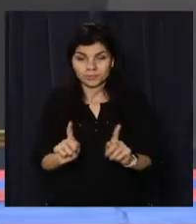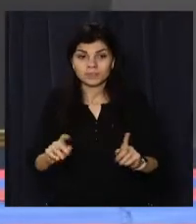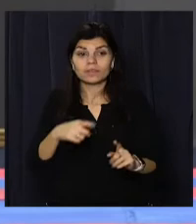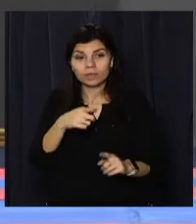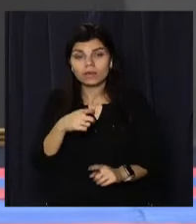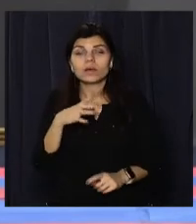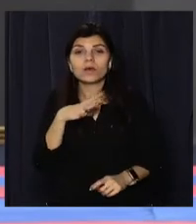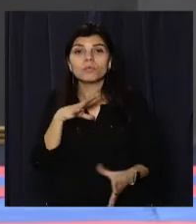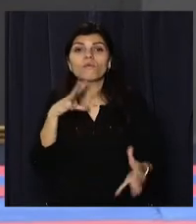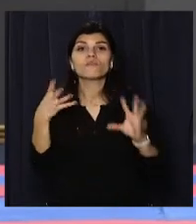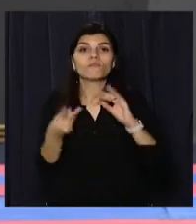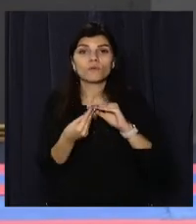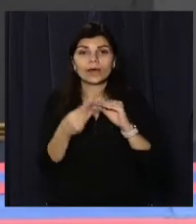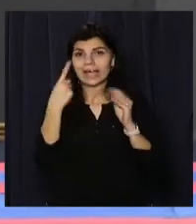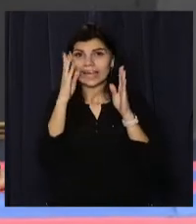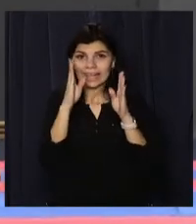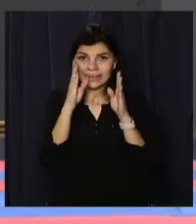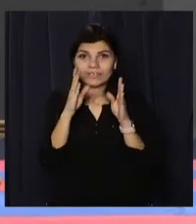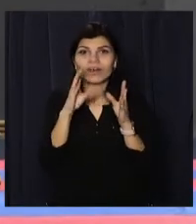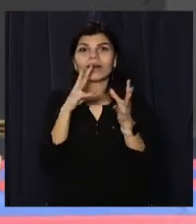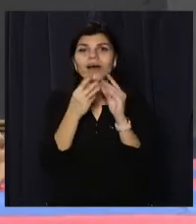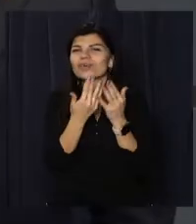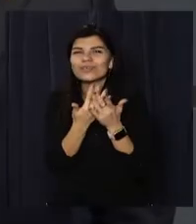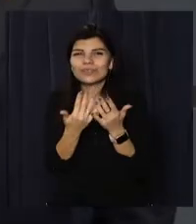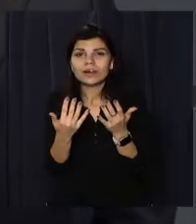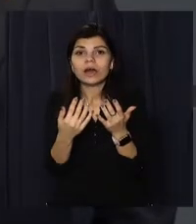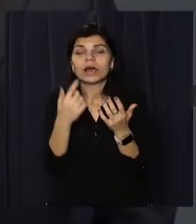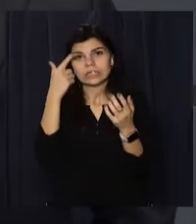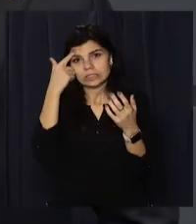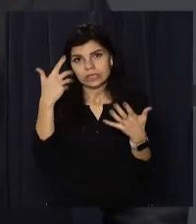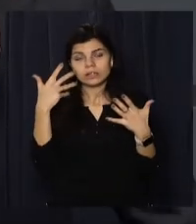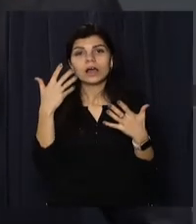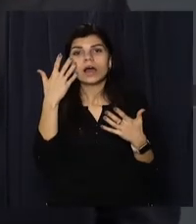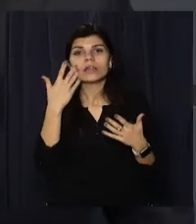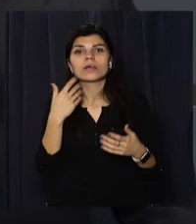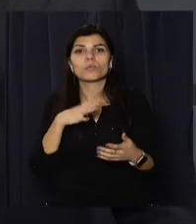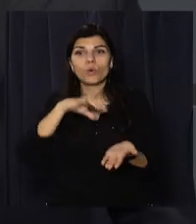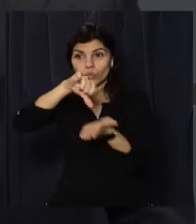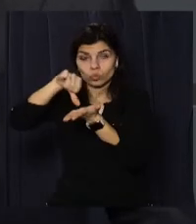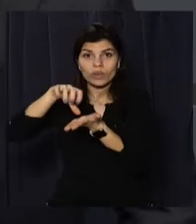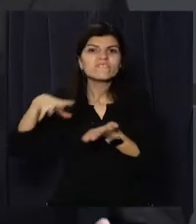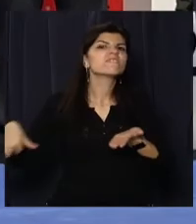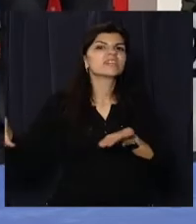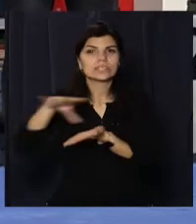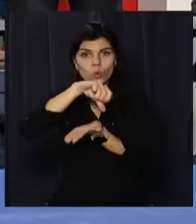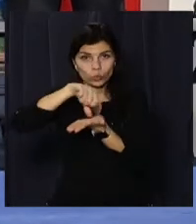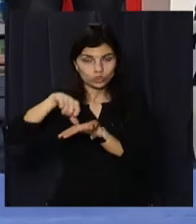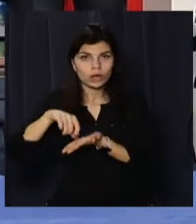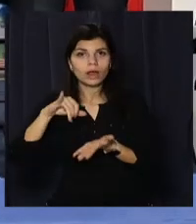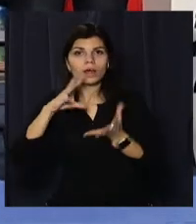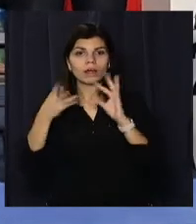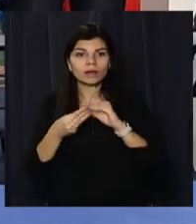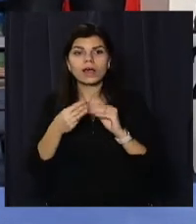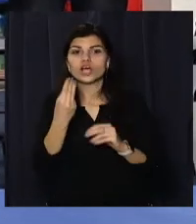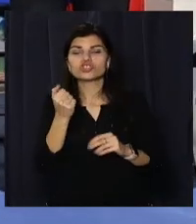призери загальнокомандного та індивідуального заліків стали відомі після підрахунку результатів виступів усіх учасників. Сергій Шапран